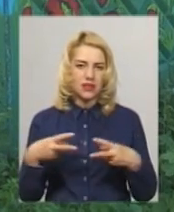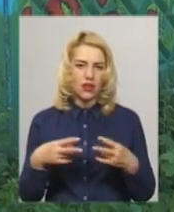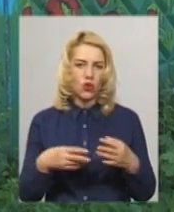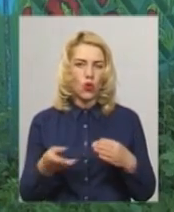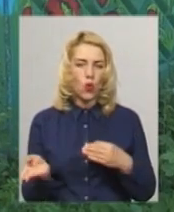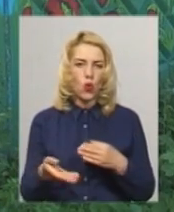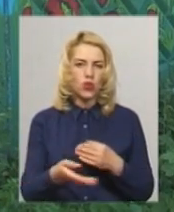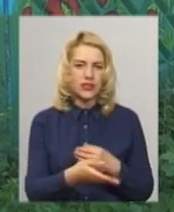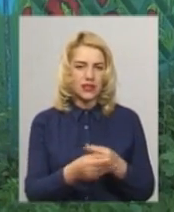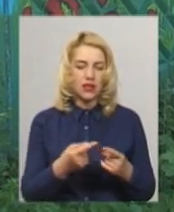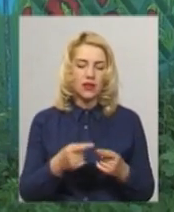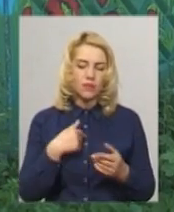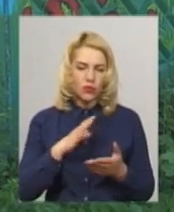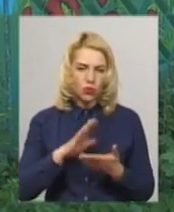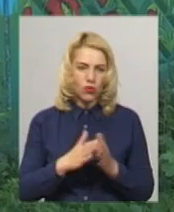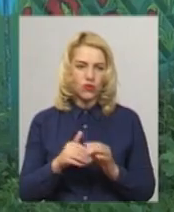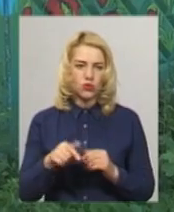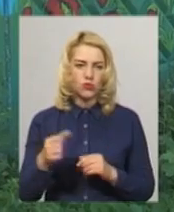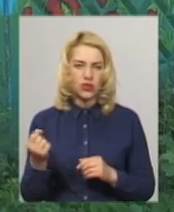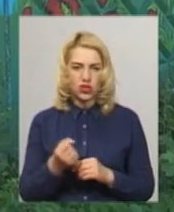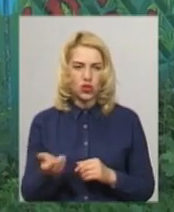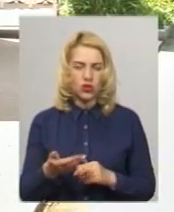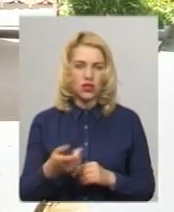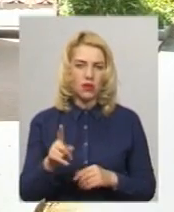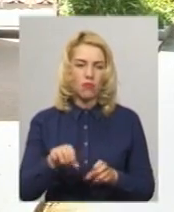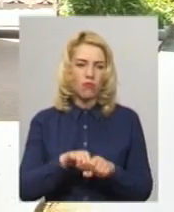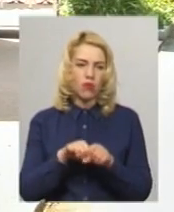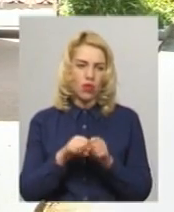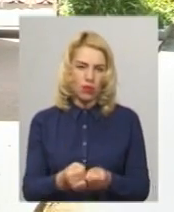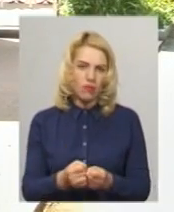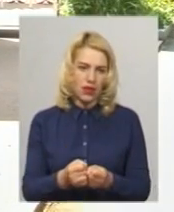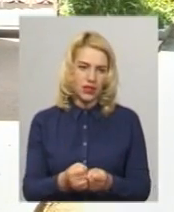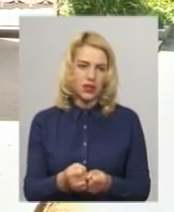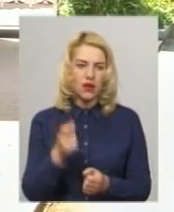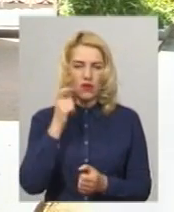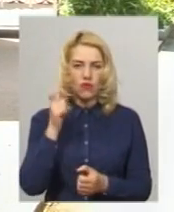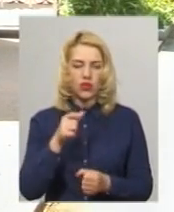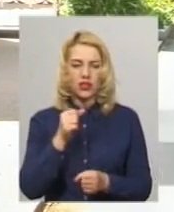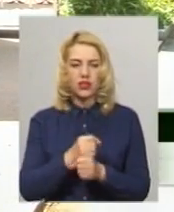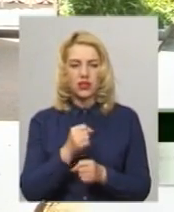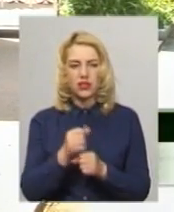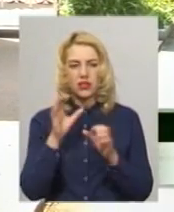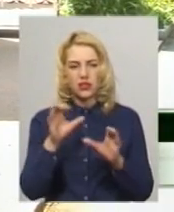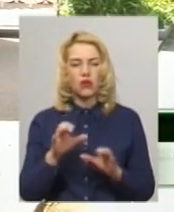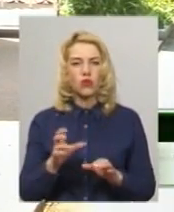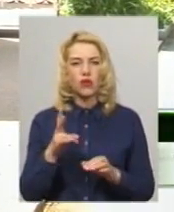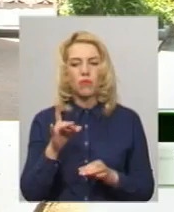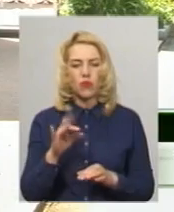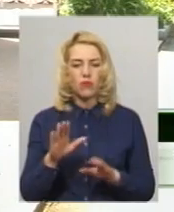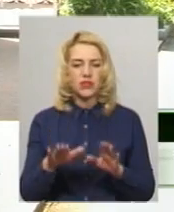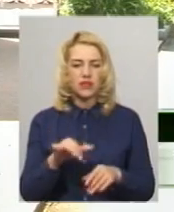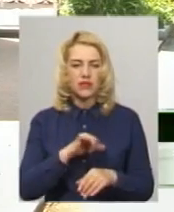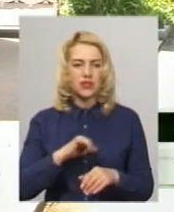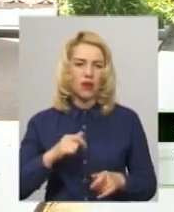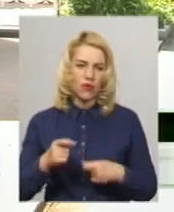цьому тижні ми з косимо, і ми вже там почали кусити, і мотокоса поламалося. У країні є діє закон про місцеве самоврядування і діє закон